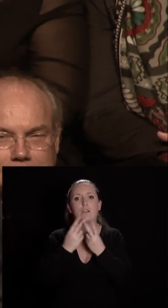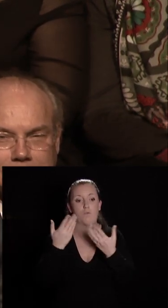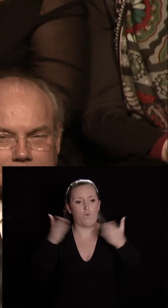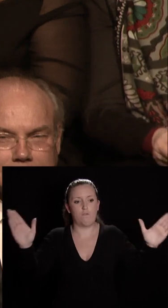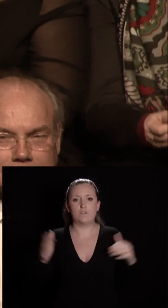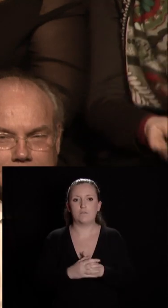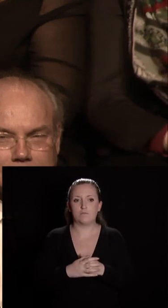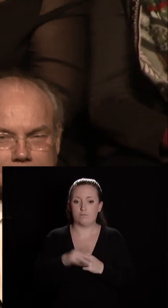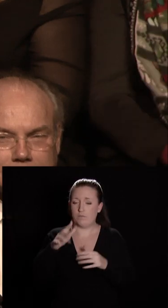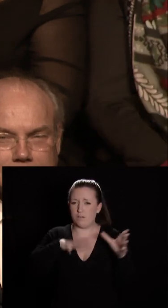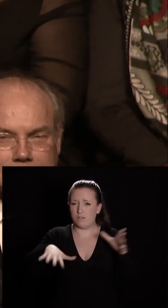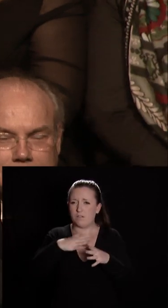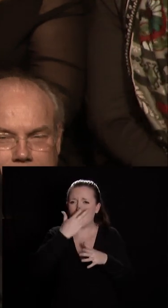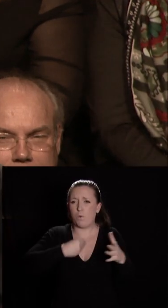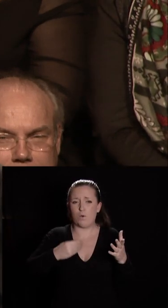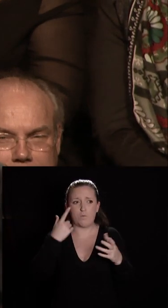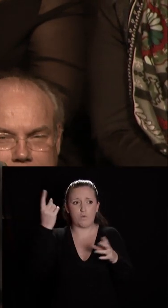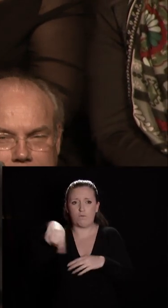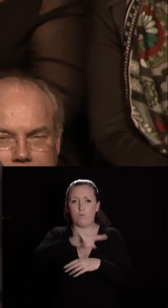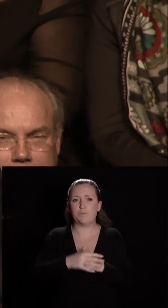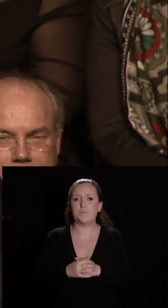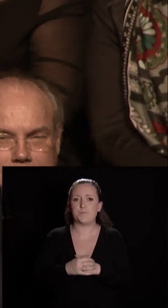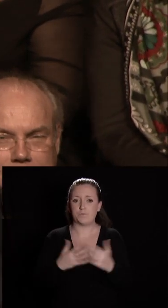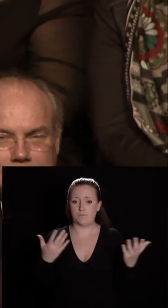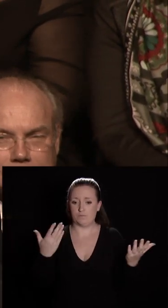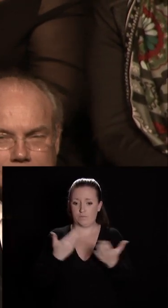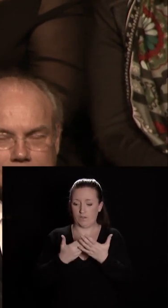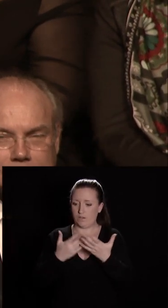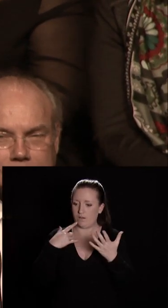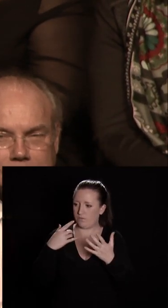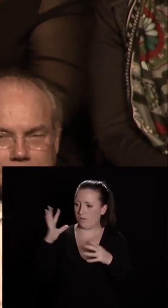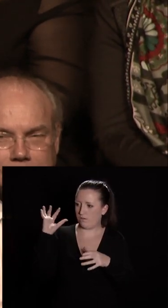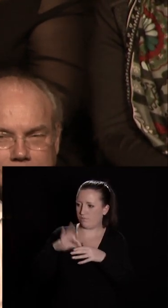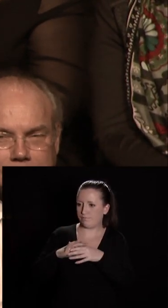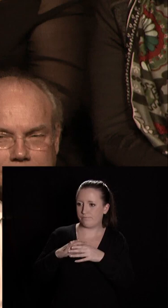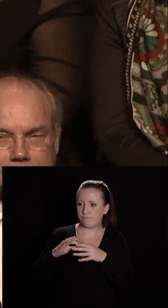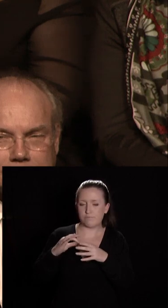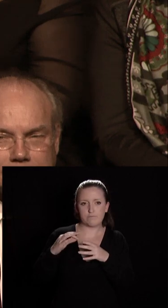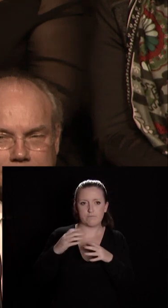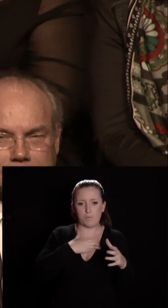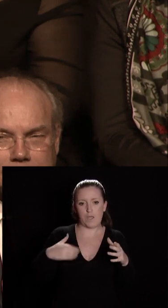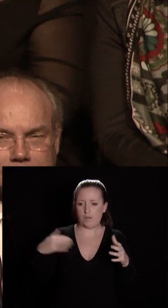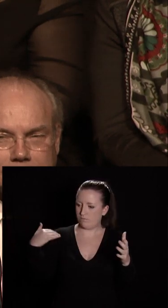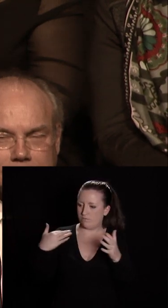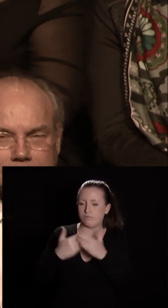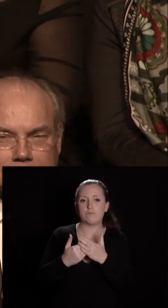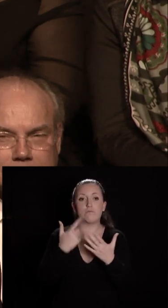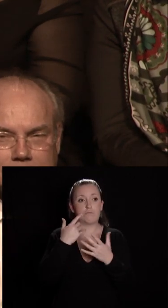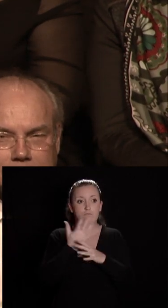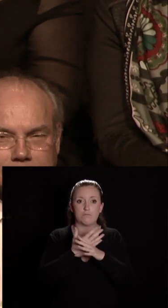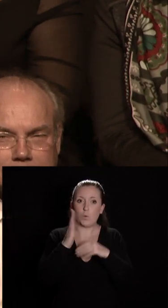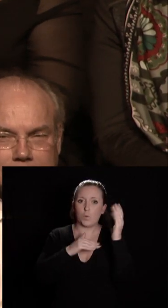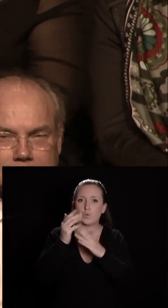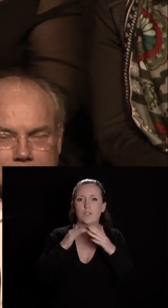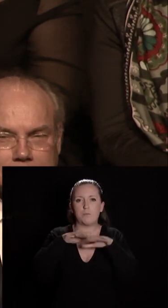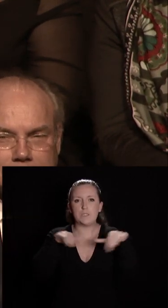équipement pour vous et ainsi durant tout ce mandat on aura finalement construit bien sûr une piscine olympique permis